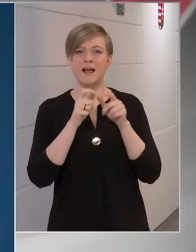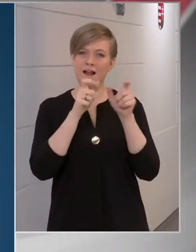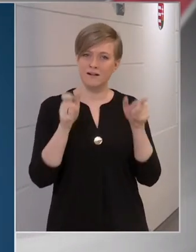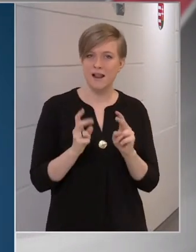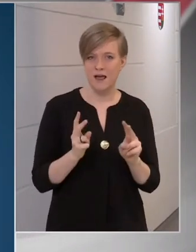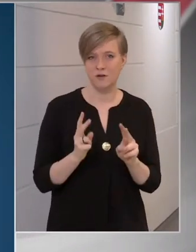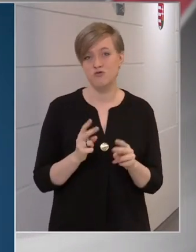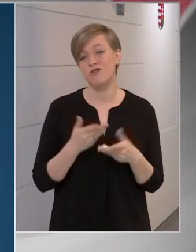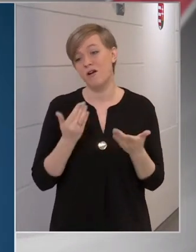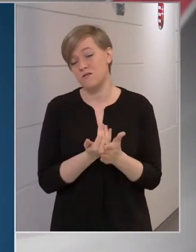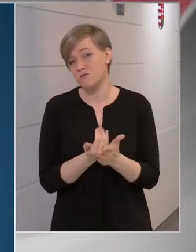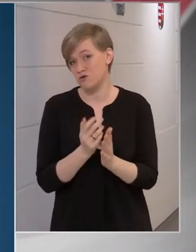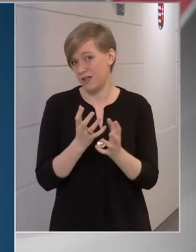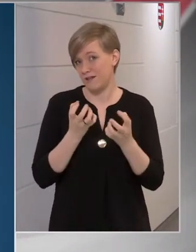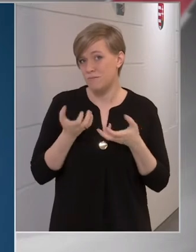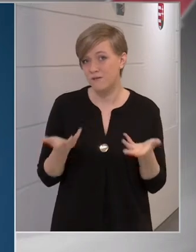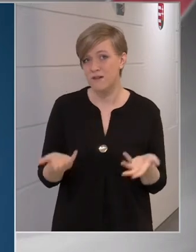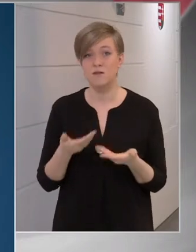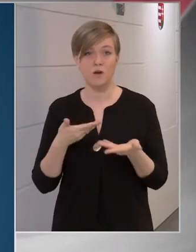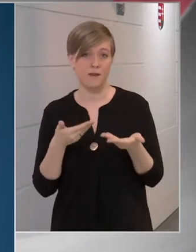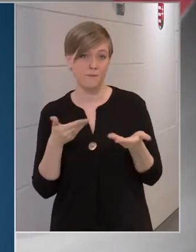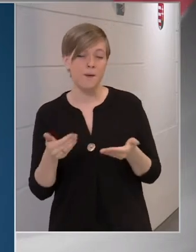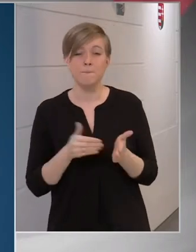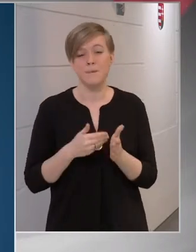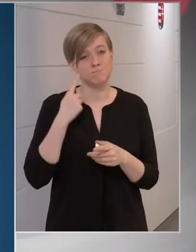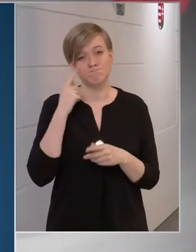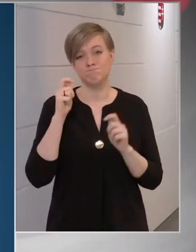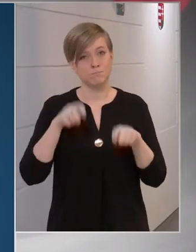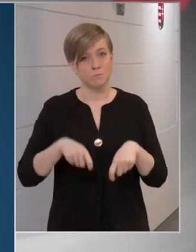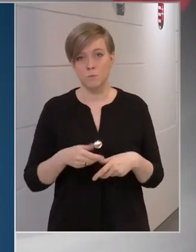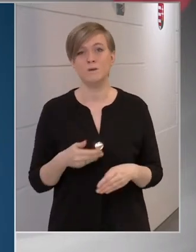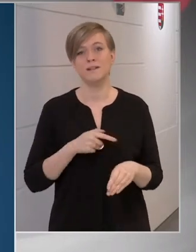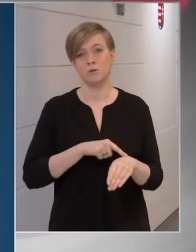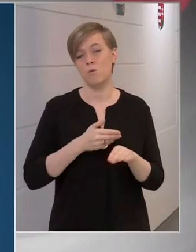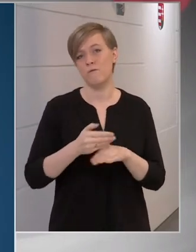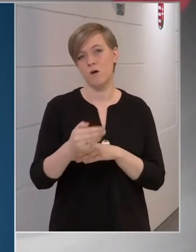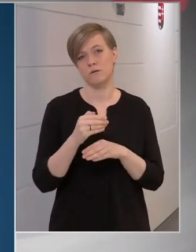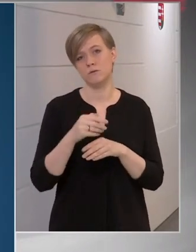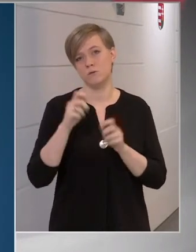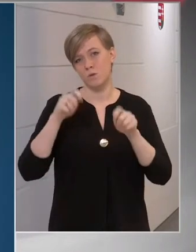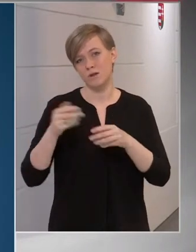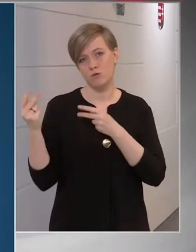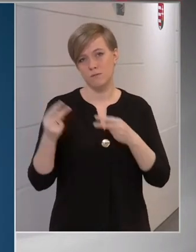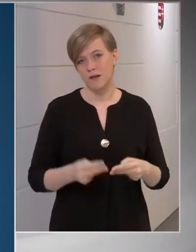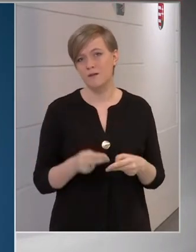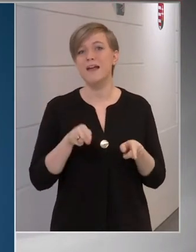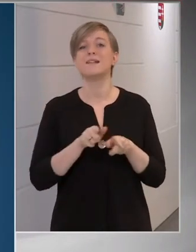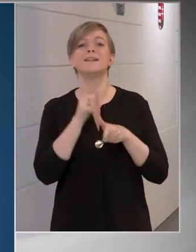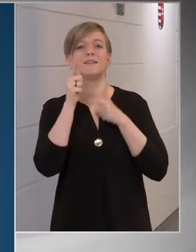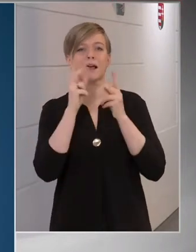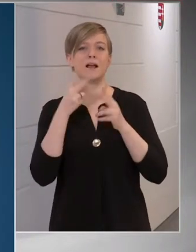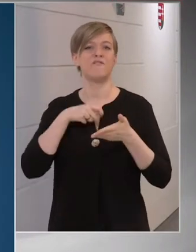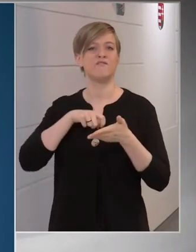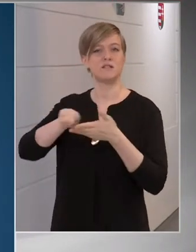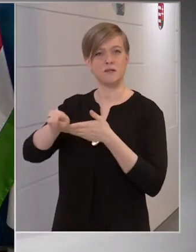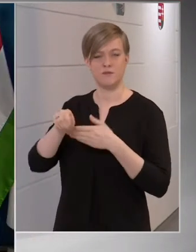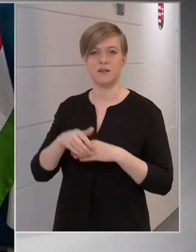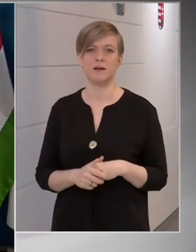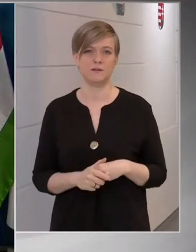szükséges igénybe veszünk, hanem nem. Még egyen nem született döntés, időnk is van még a döntés meghozni, de ez egy olyan hitel, amit vissza kell fizetni.